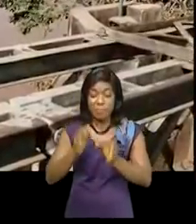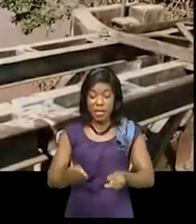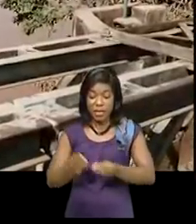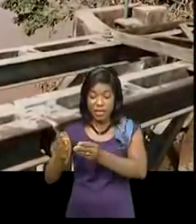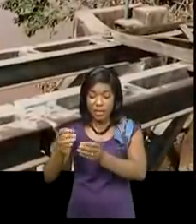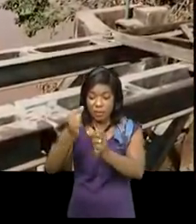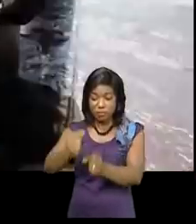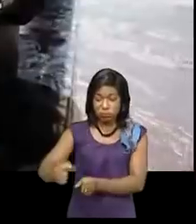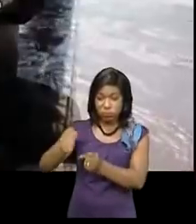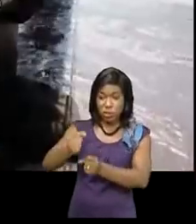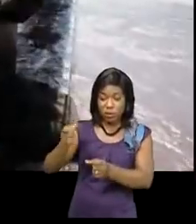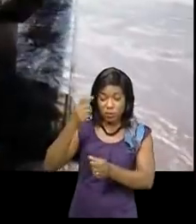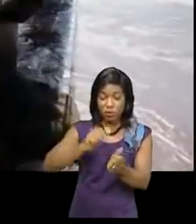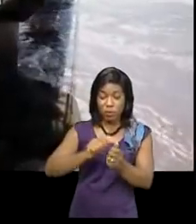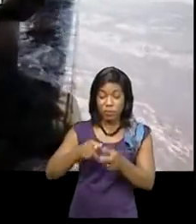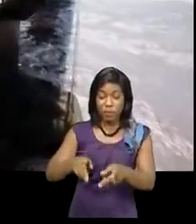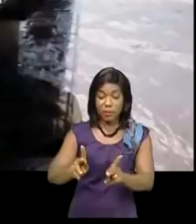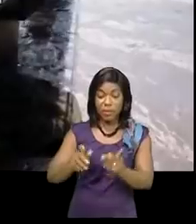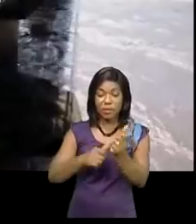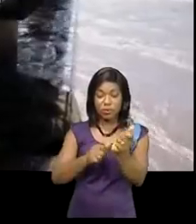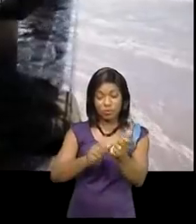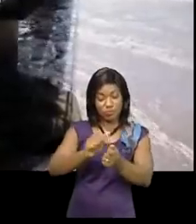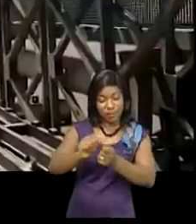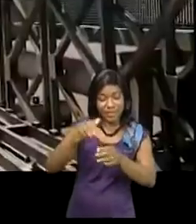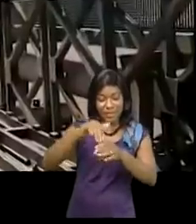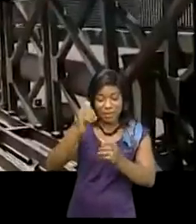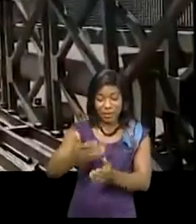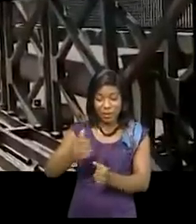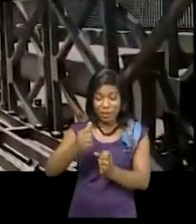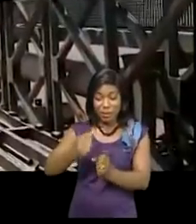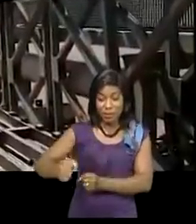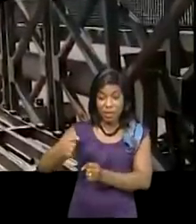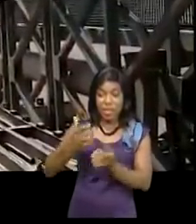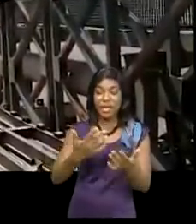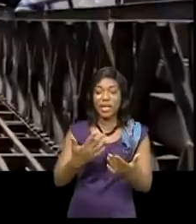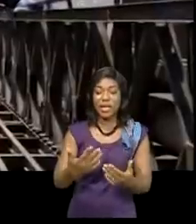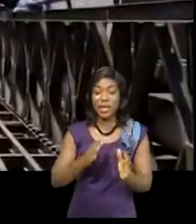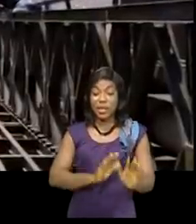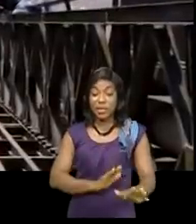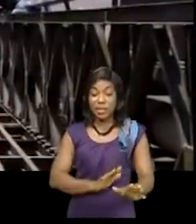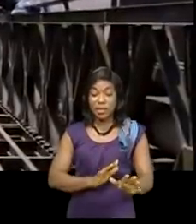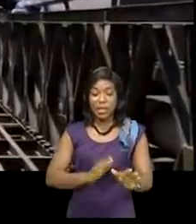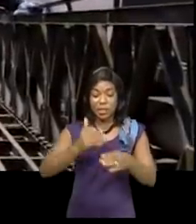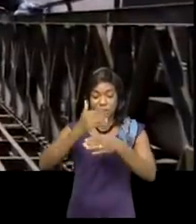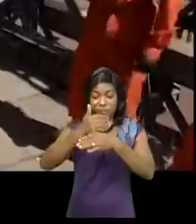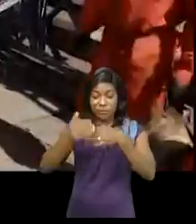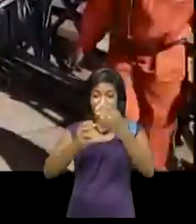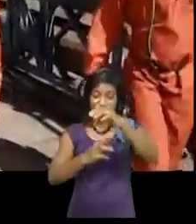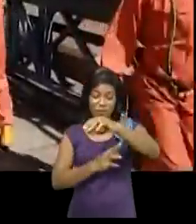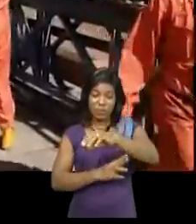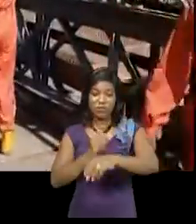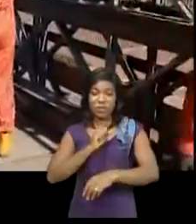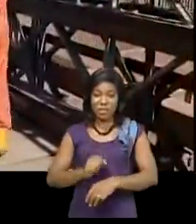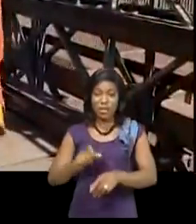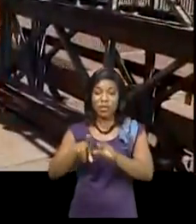un bac pour permettre la traversée des personnes et de leurs biens. En attendant, la réparation du vieux pont et la